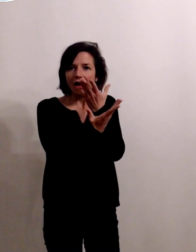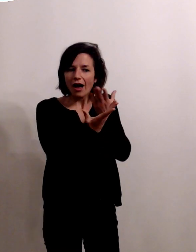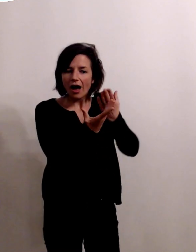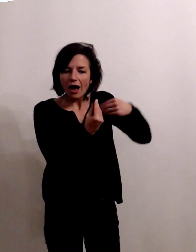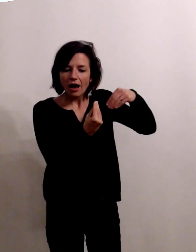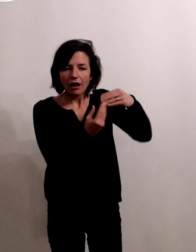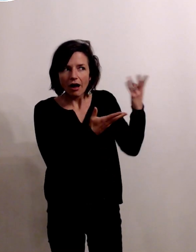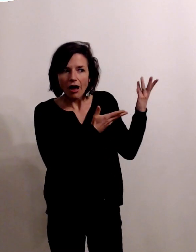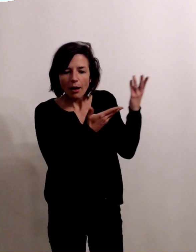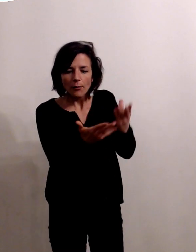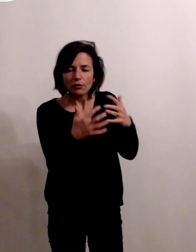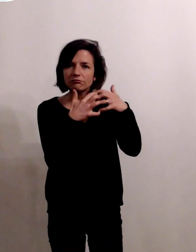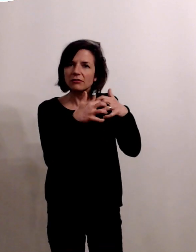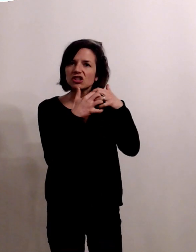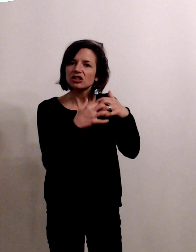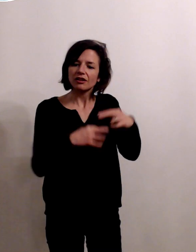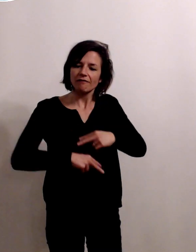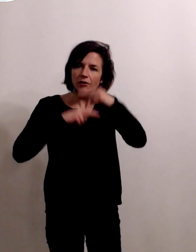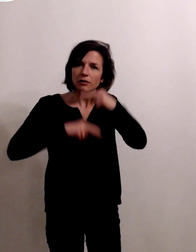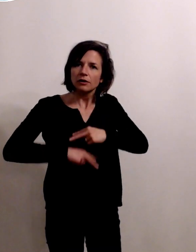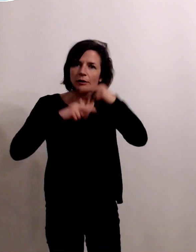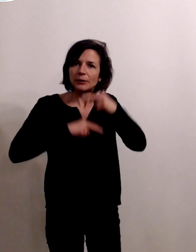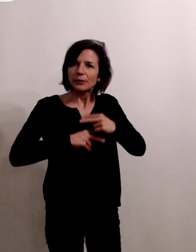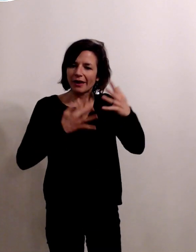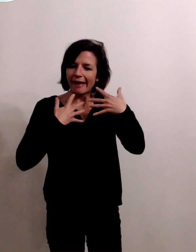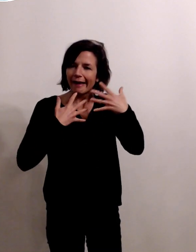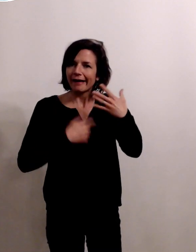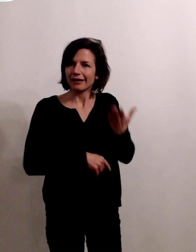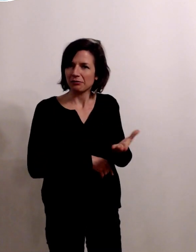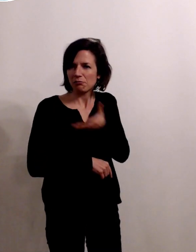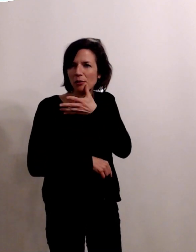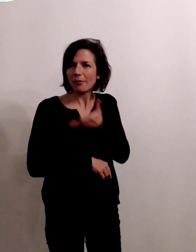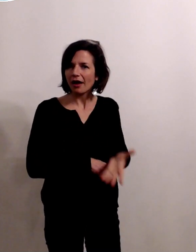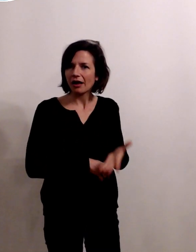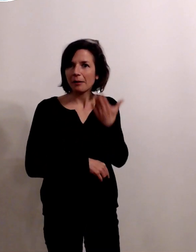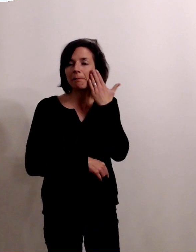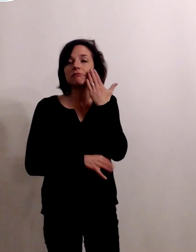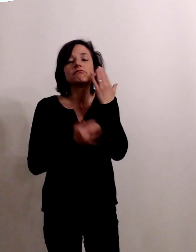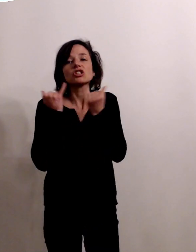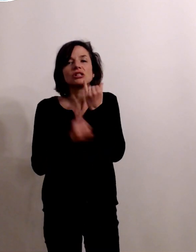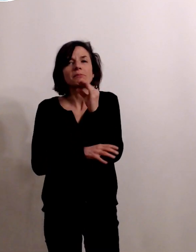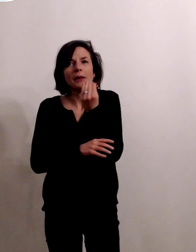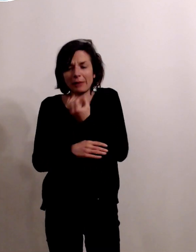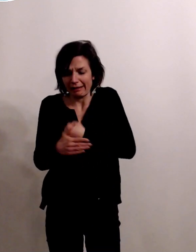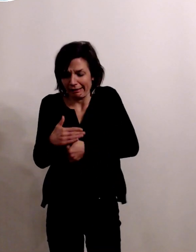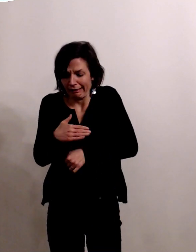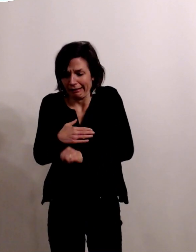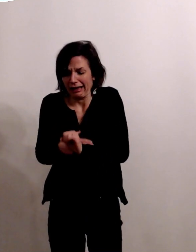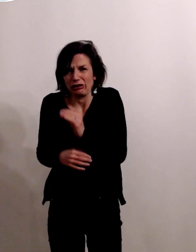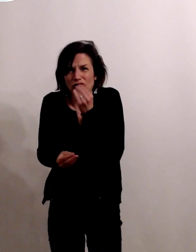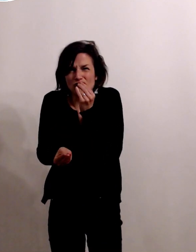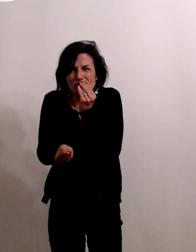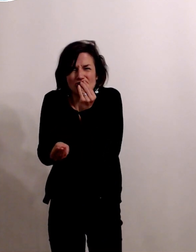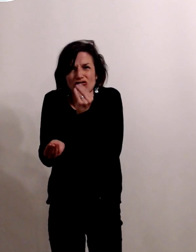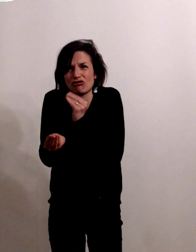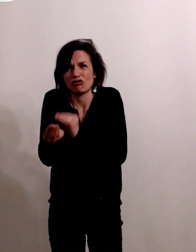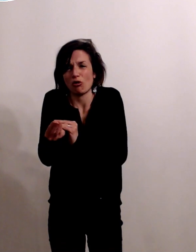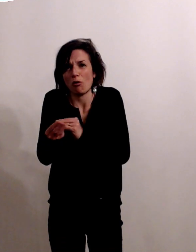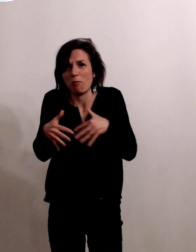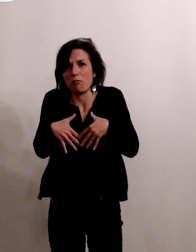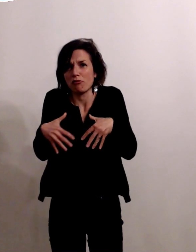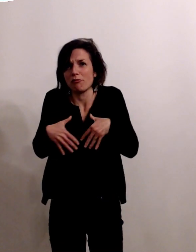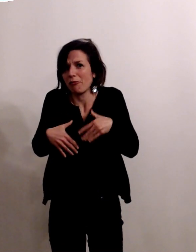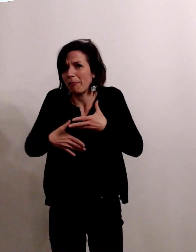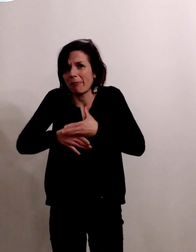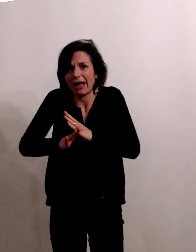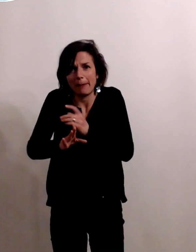prématurer c'est-à-dire que si le bébé est vraiment très prématuré et que ses poumons sont immatures au point qu'il faille